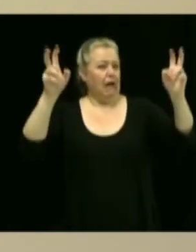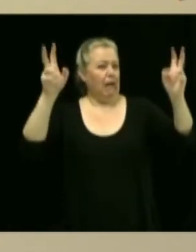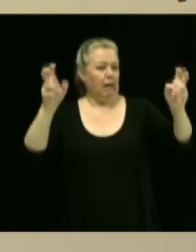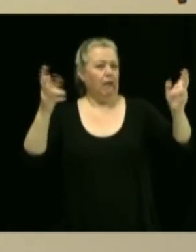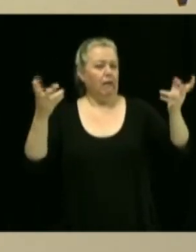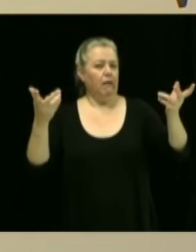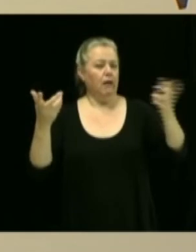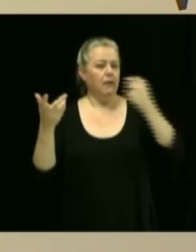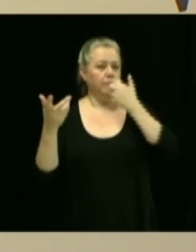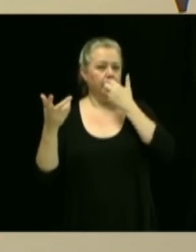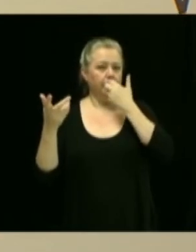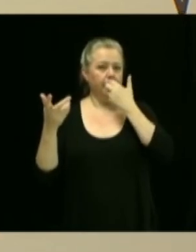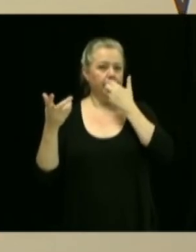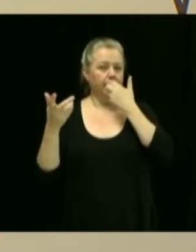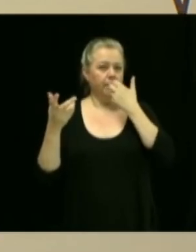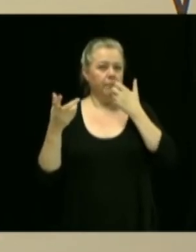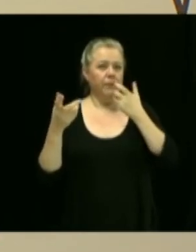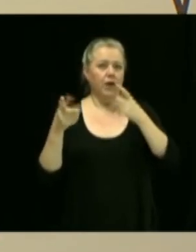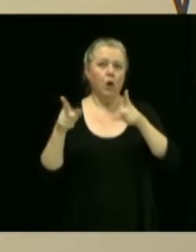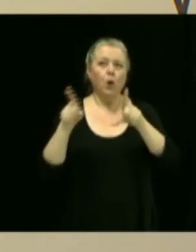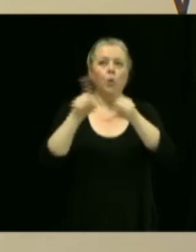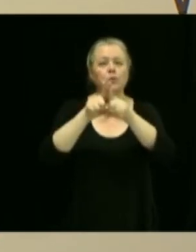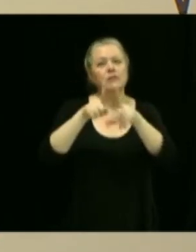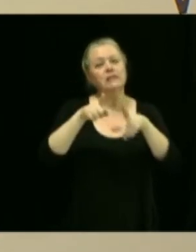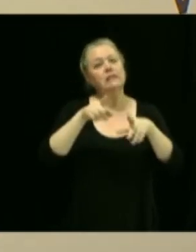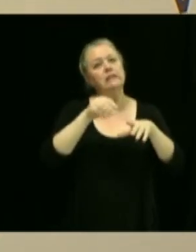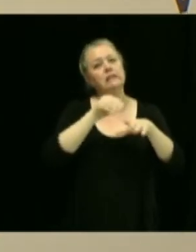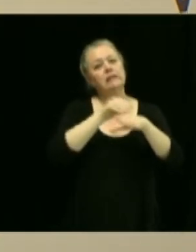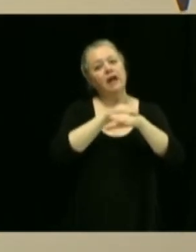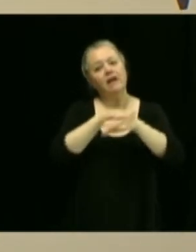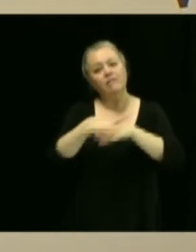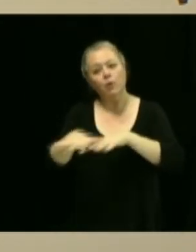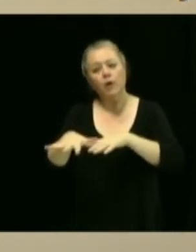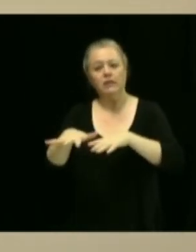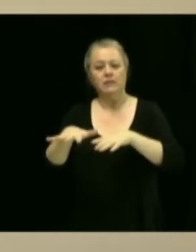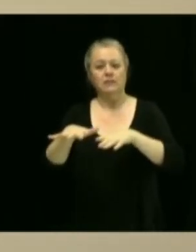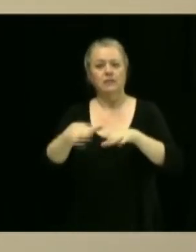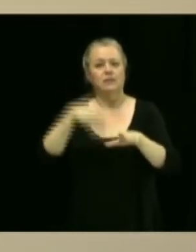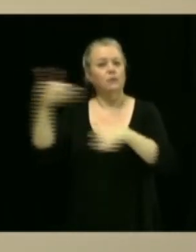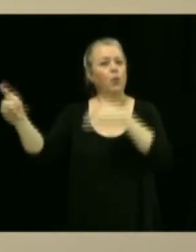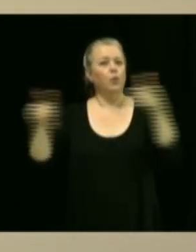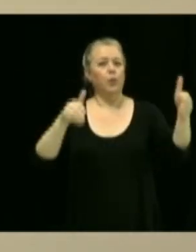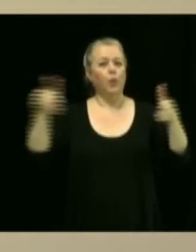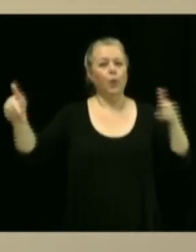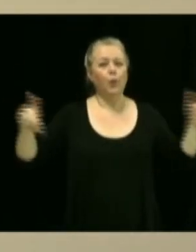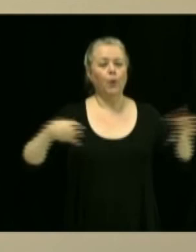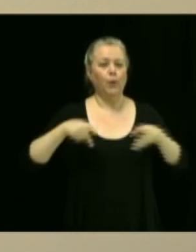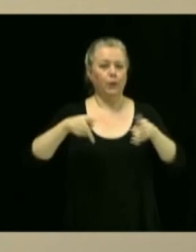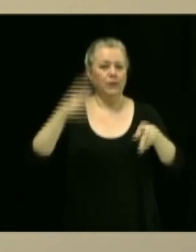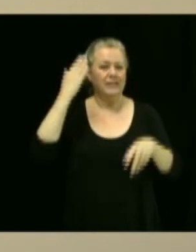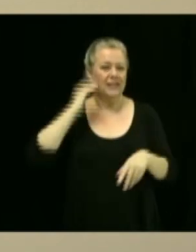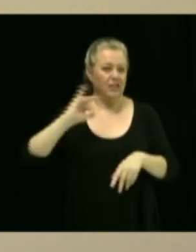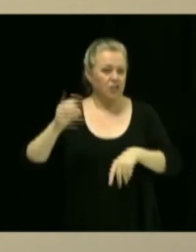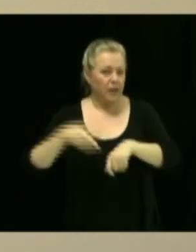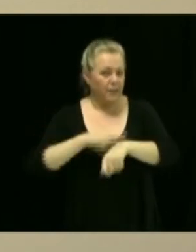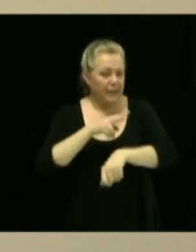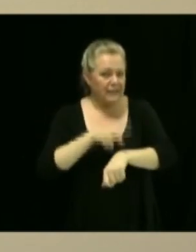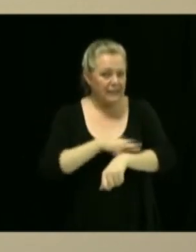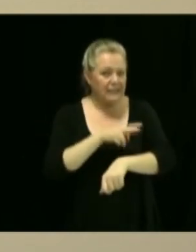son influence qu'il y a sur les rues autour, incluant les rues Saint-Jean-Baptiste et même,